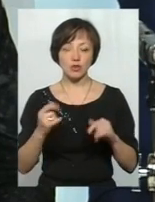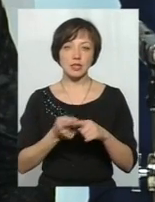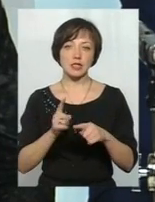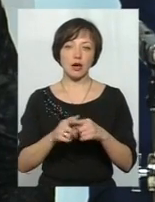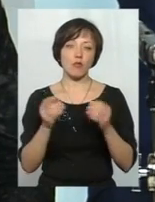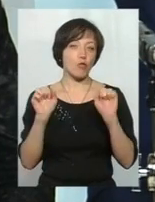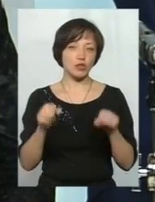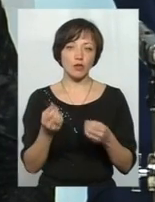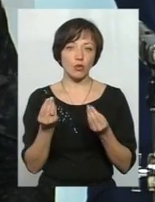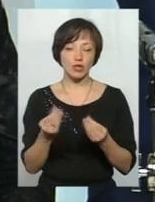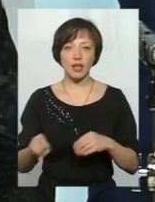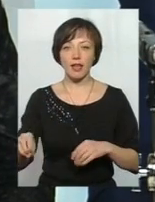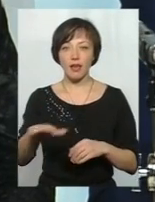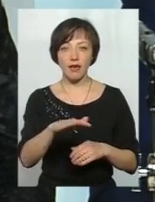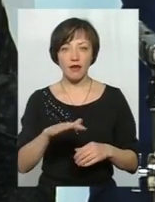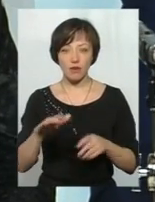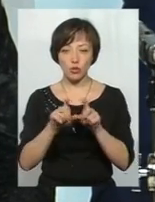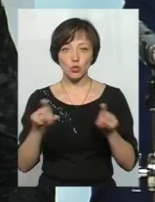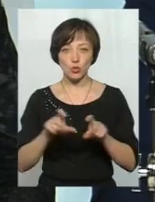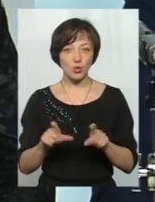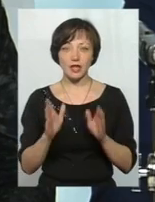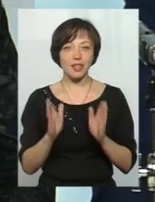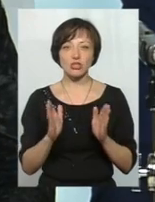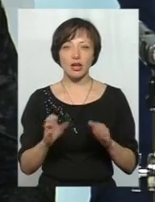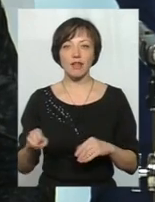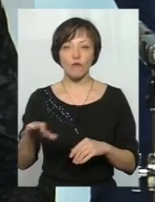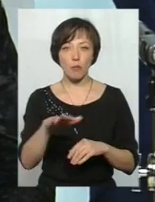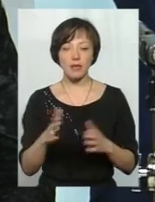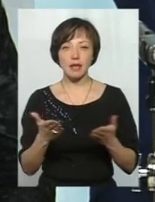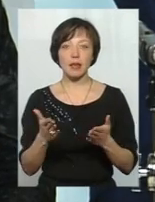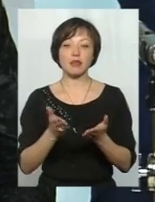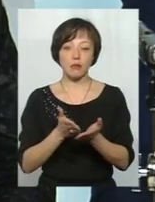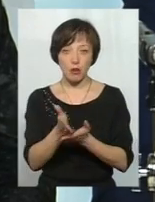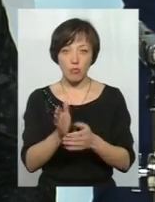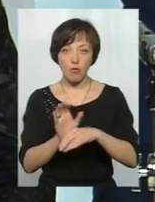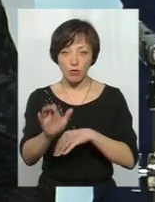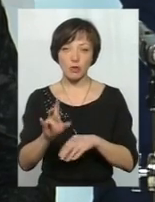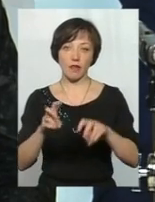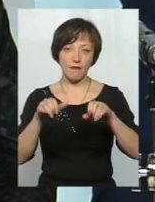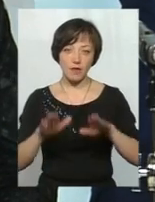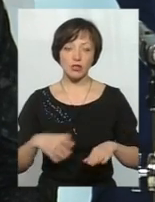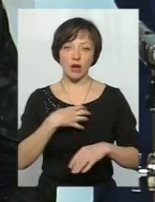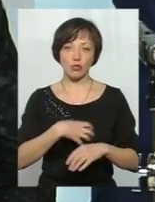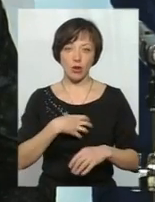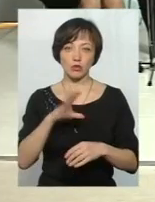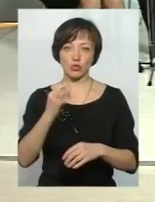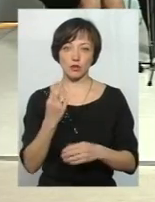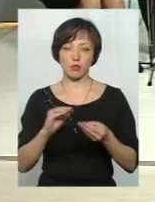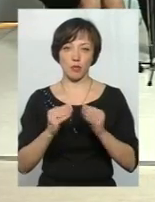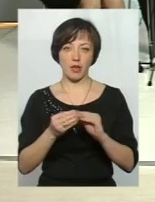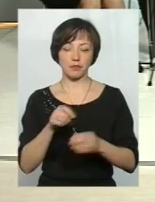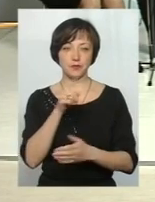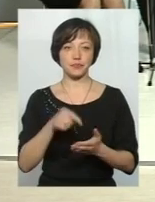це кошти, можливо, і європейських структур, і не лише європейських, які спрямовуються саме на вирішення таких актуальних соціальних проблем.